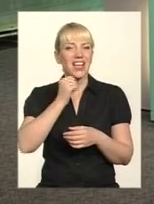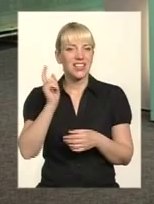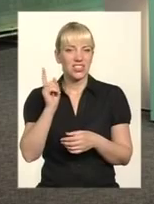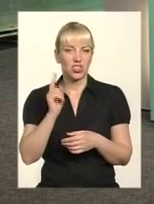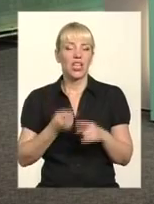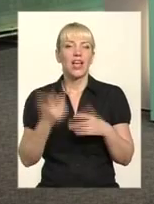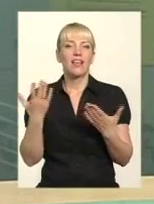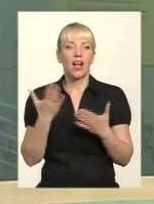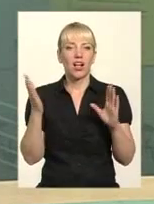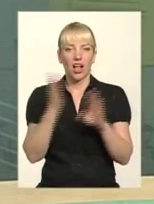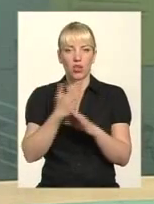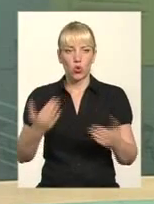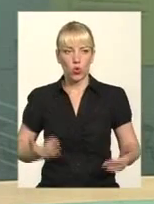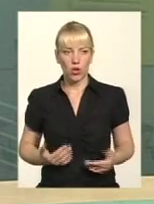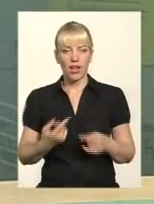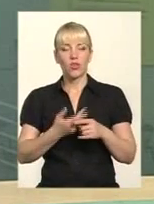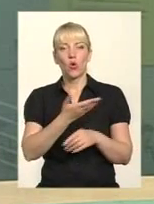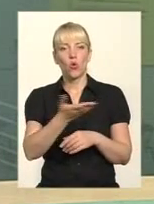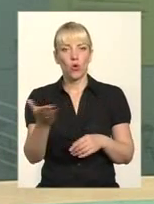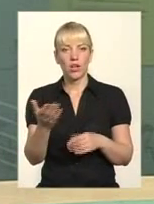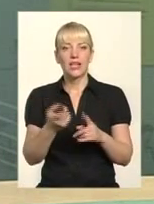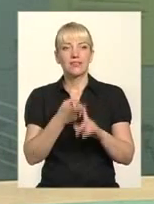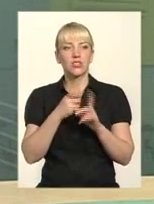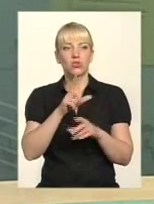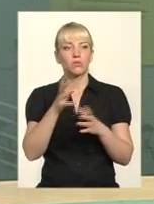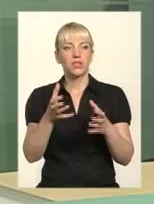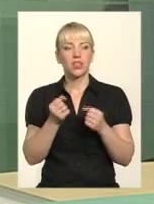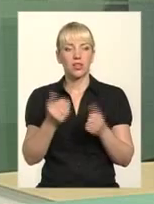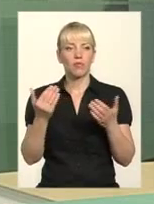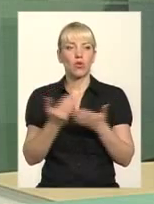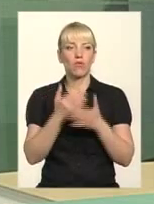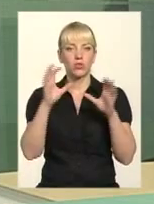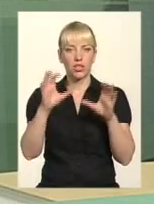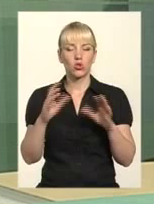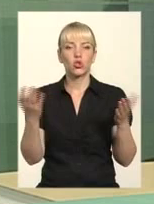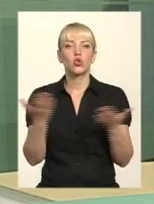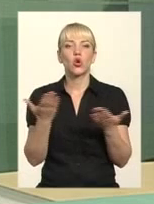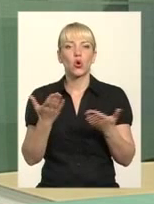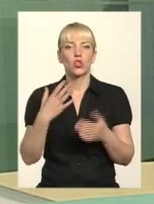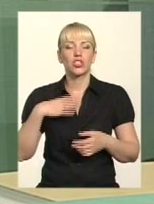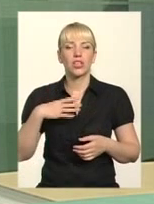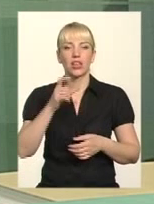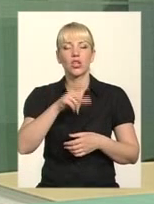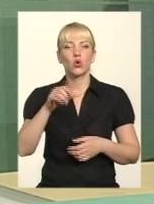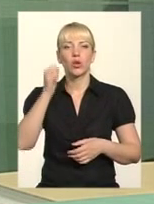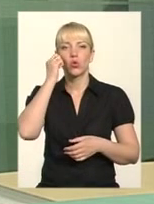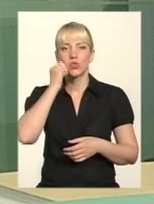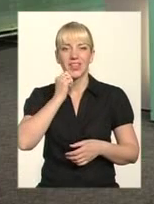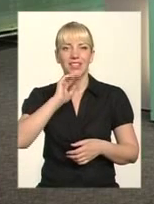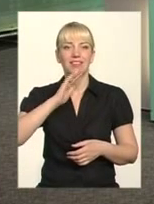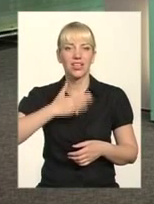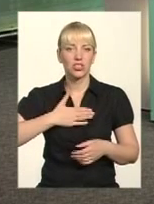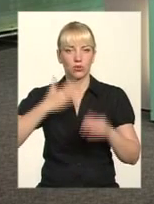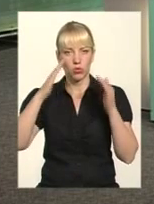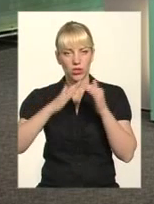'язку з прийняттям оцього законодавства? Чого чекати людям тих будинків? Старих наших досів